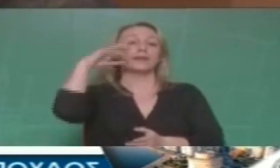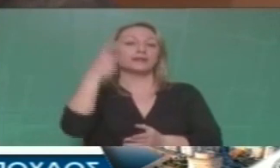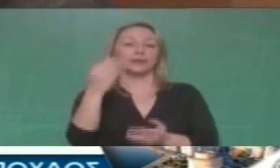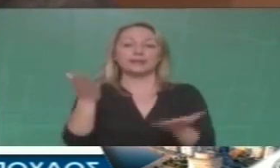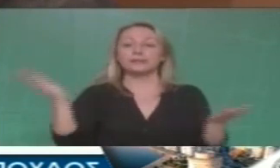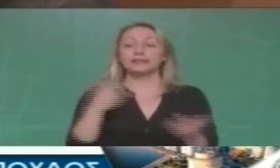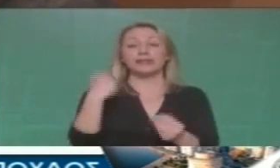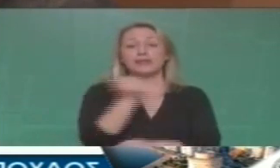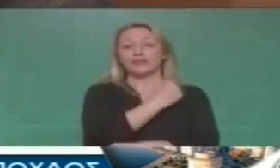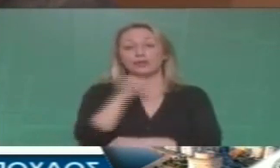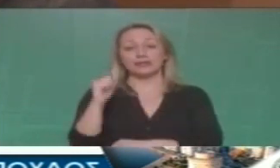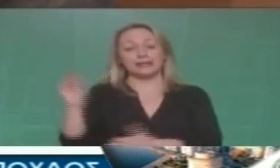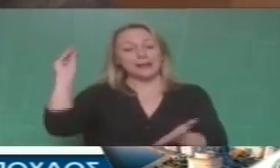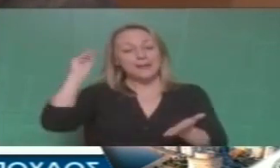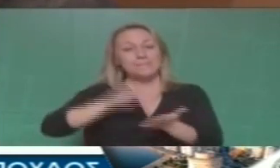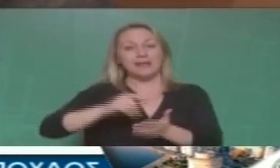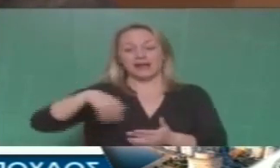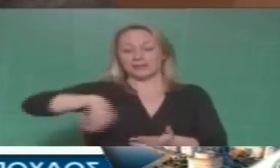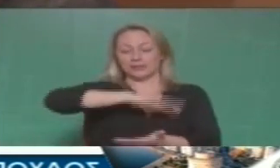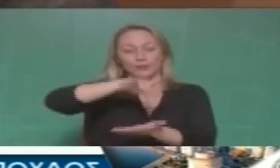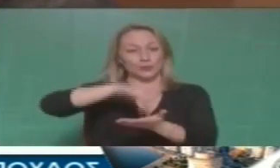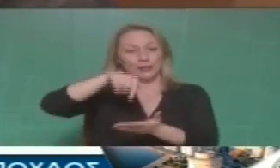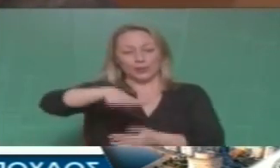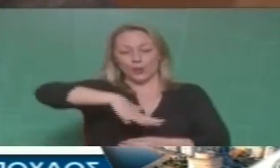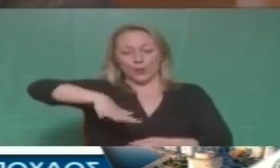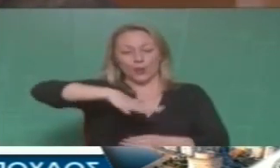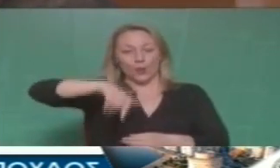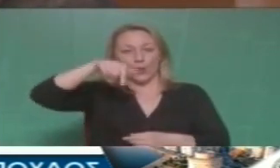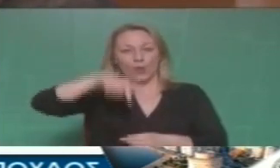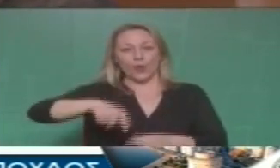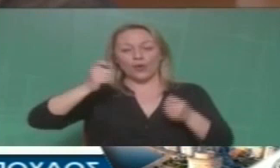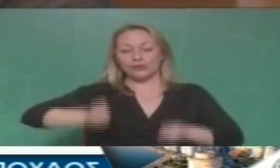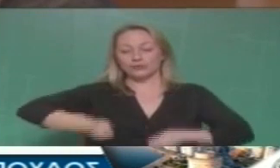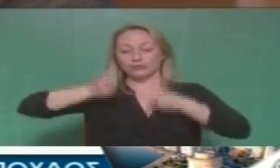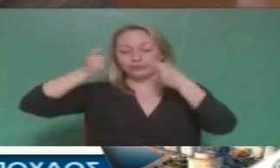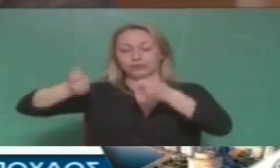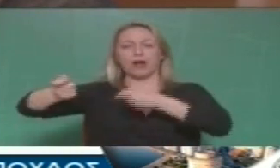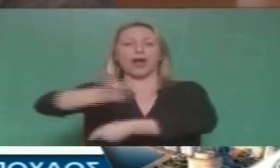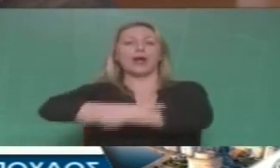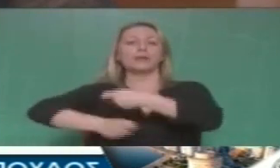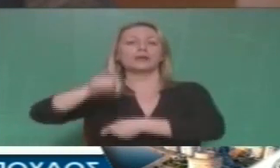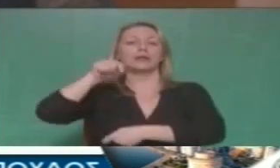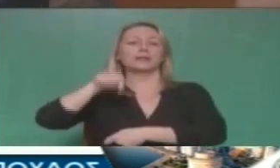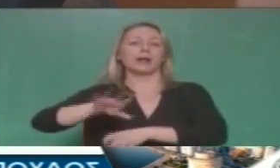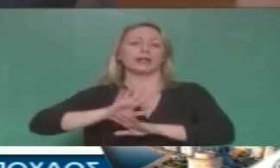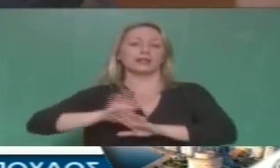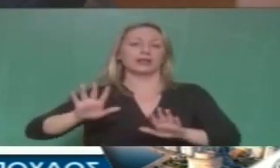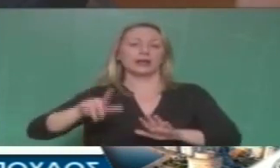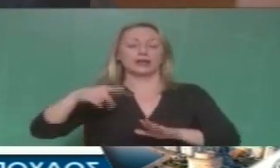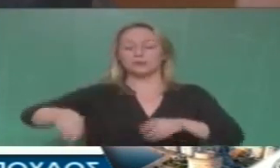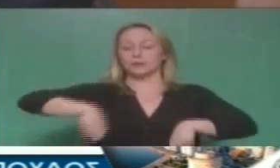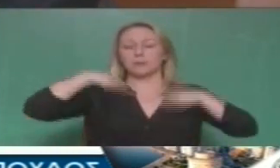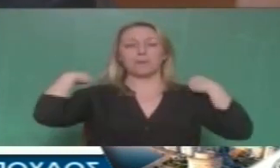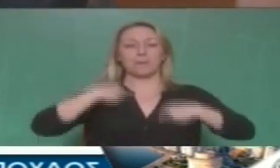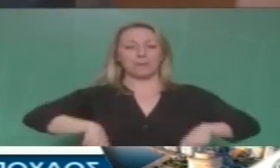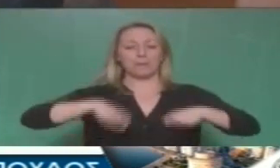Ένα ακόμη κομμάτου διατηρείται ουσιαστικά παραδίδεται τελεσίδικα σε μεγαλοπιχειρηματίες σε μεγαλεμπόρους που θα κάνουνε μαγαζιά